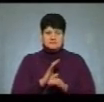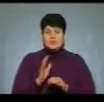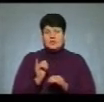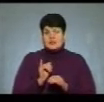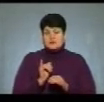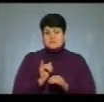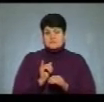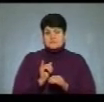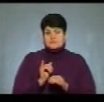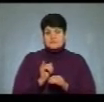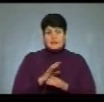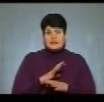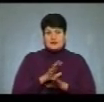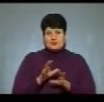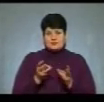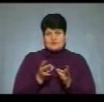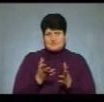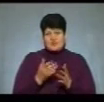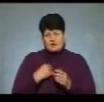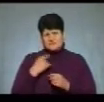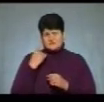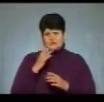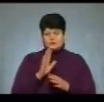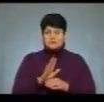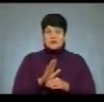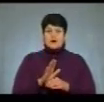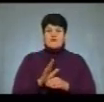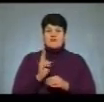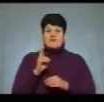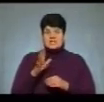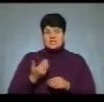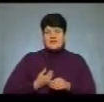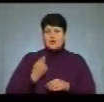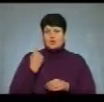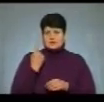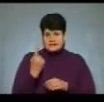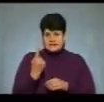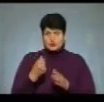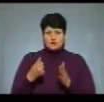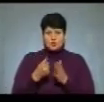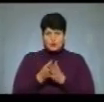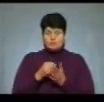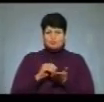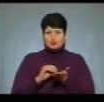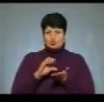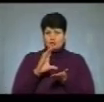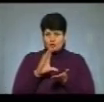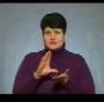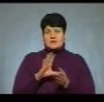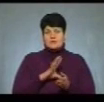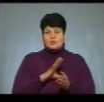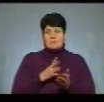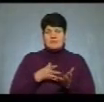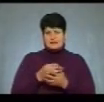І не було, хоча я дійсно думав». У квартирі чоловік живе один, каже, до подорожчення за газ платив майже 20